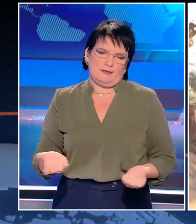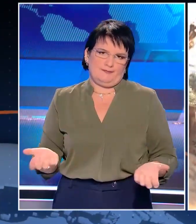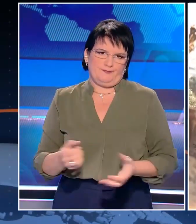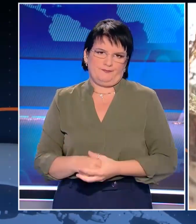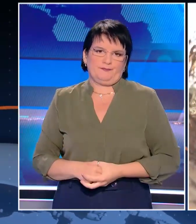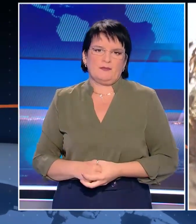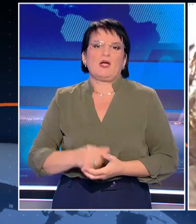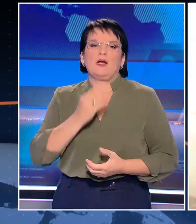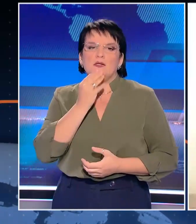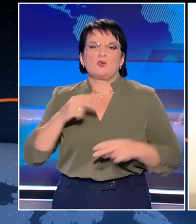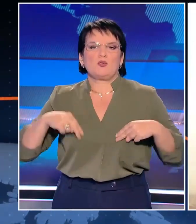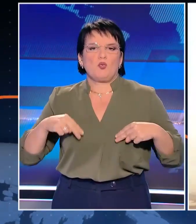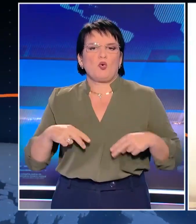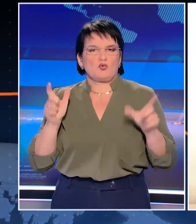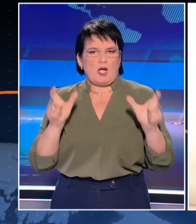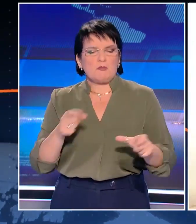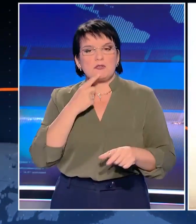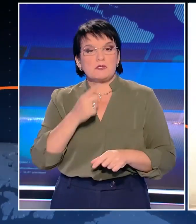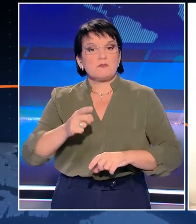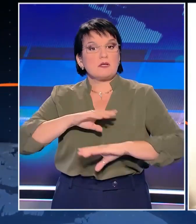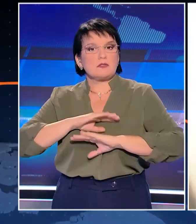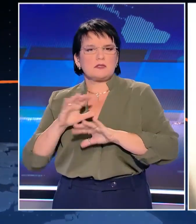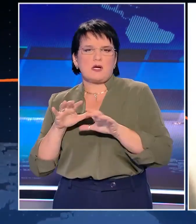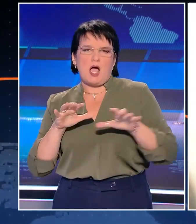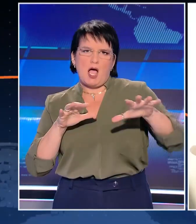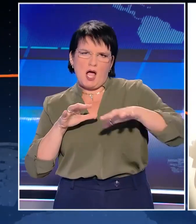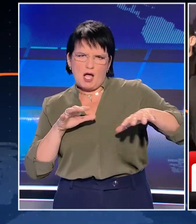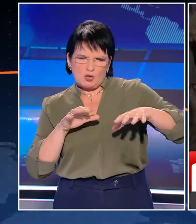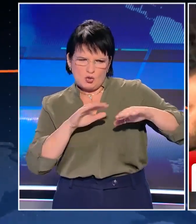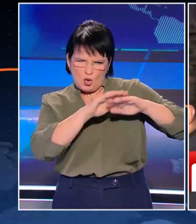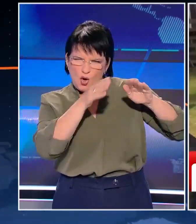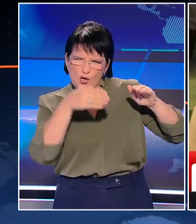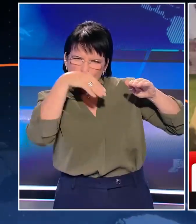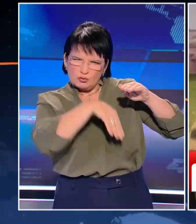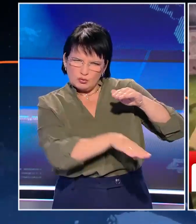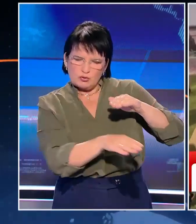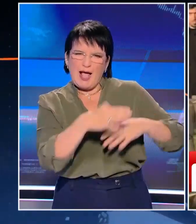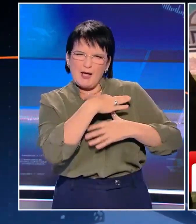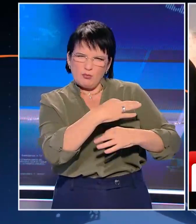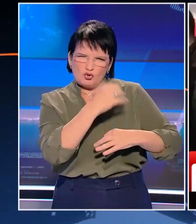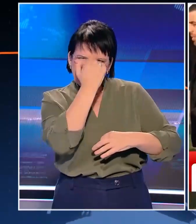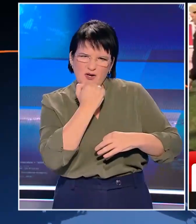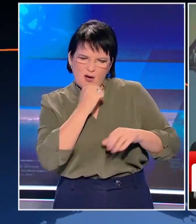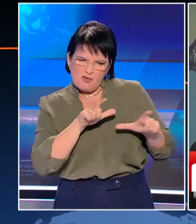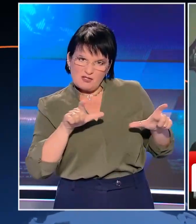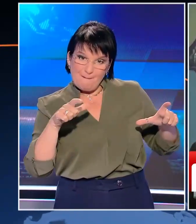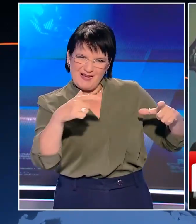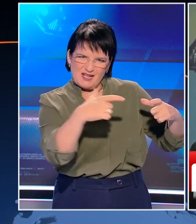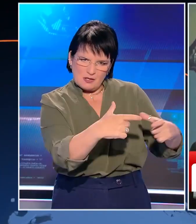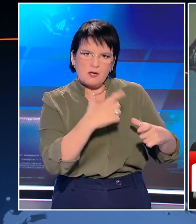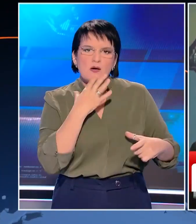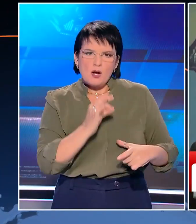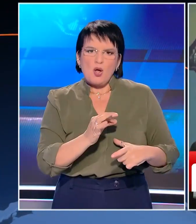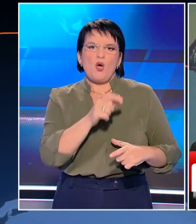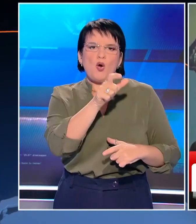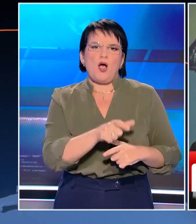Ο Ισραηλινός Υπουργός Άμυνας υποστήριξε πως ο στρατός έχει περικυκλώσει το καταφύγιο στο οποίο βρίσκεται ο επικεφαλής της Χαμάς στη Γάζα για Χία